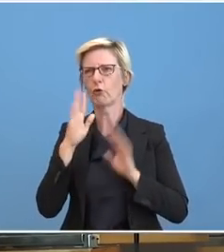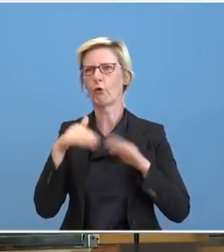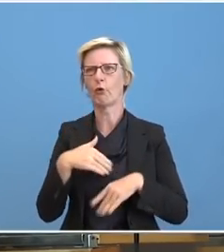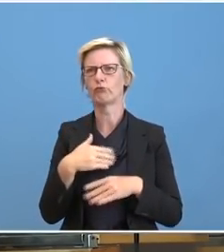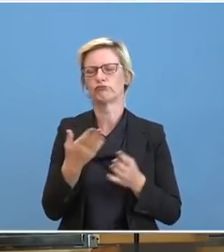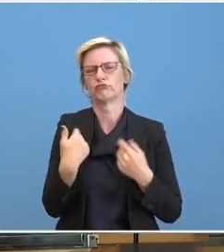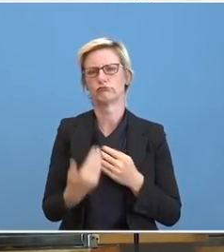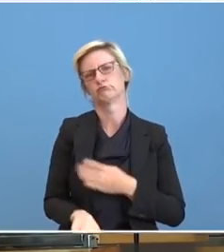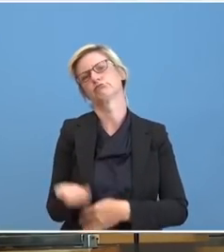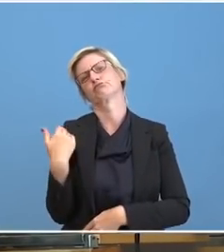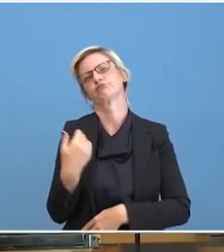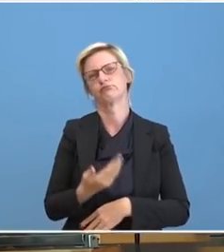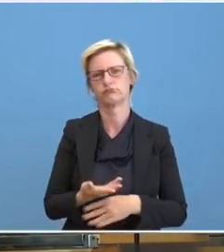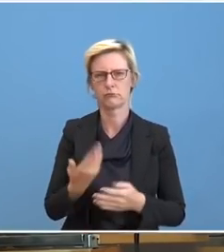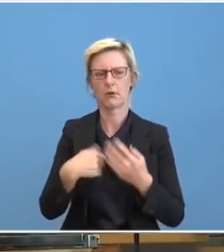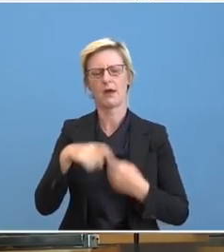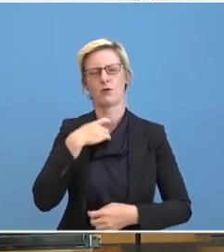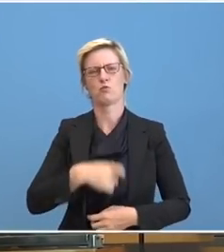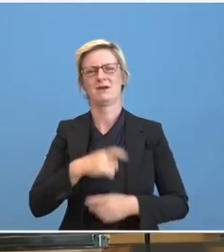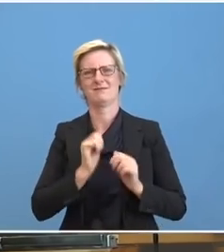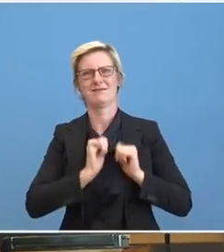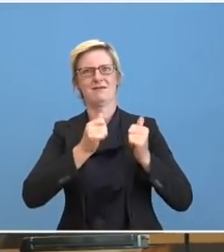alles hinter die humanitären Aspekte zurück?